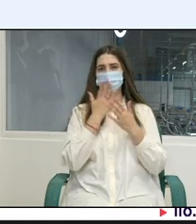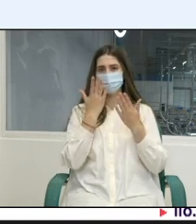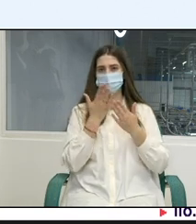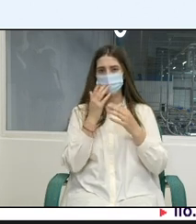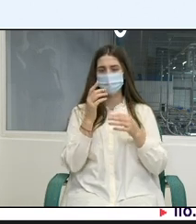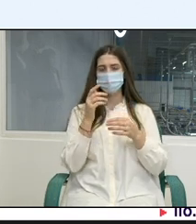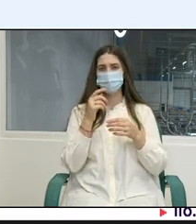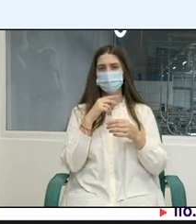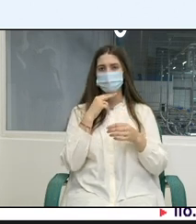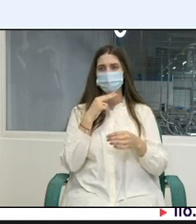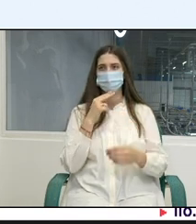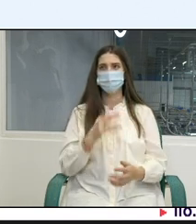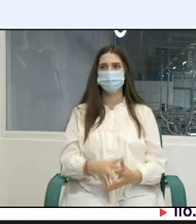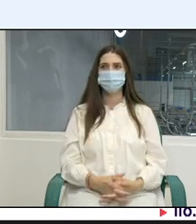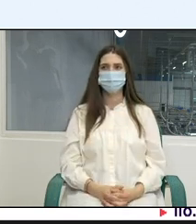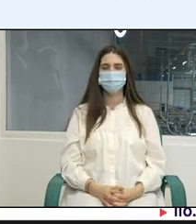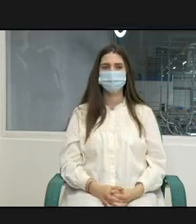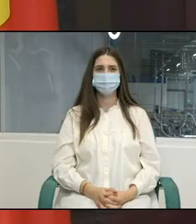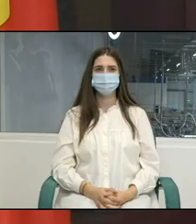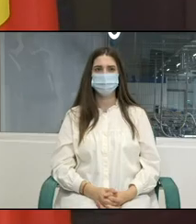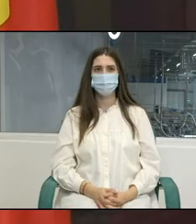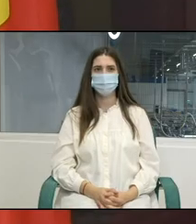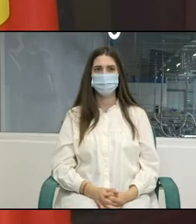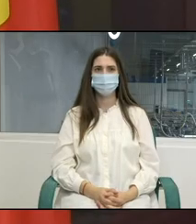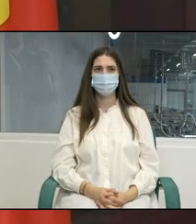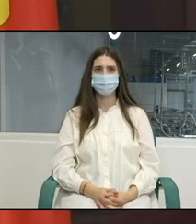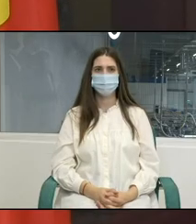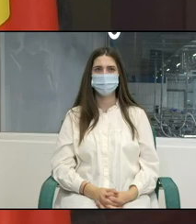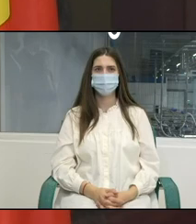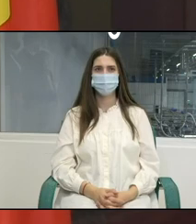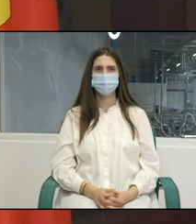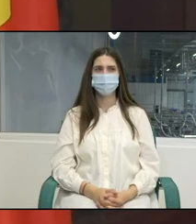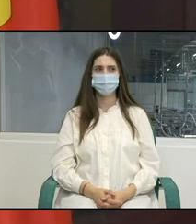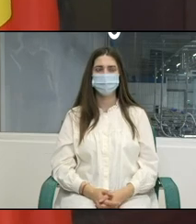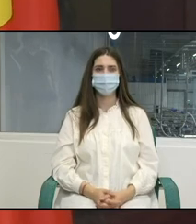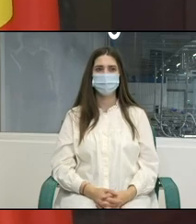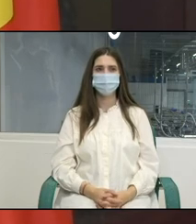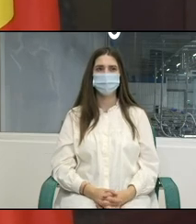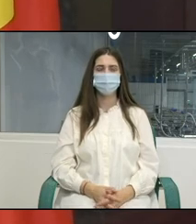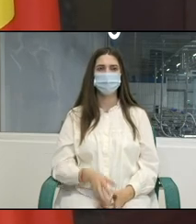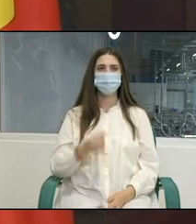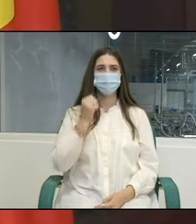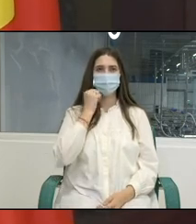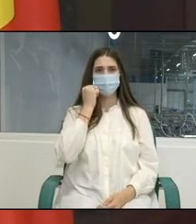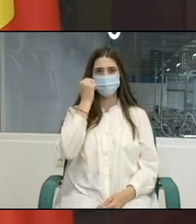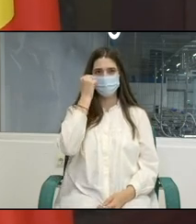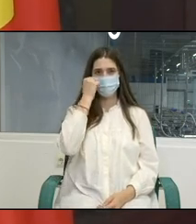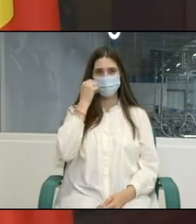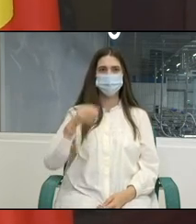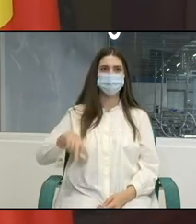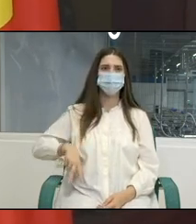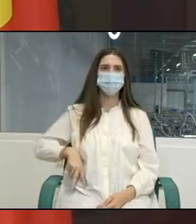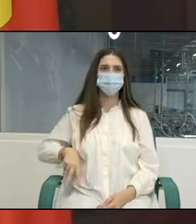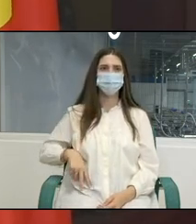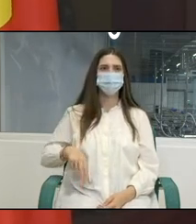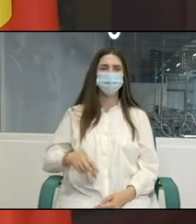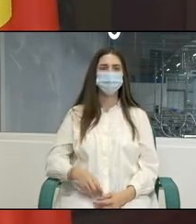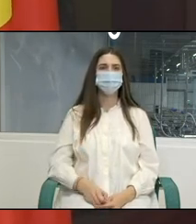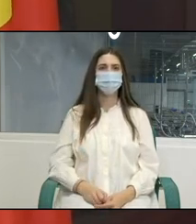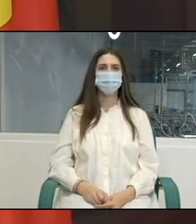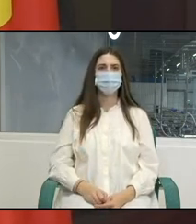și vă rog microfonul la Chișinău mulțumesc mult domnule director a venit și timpul